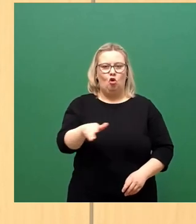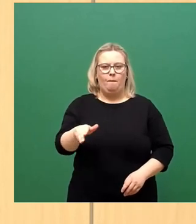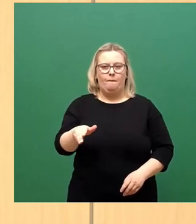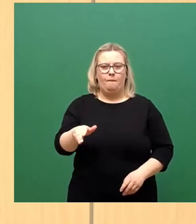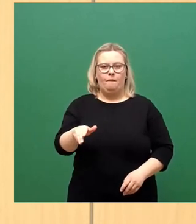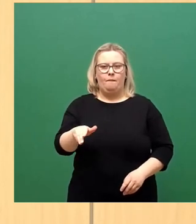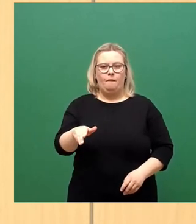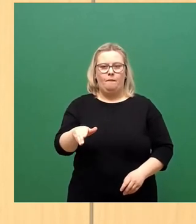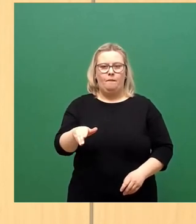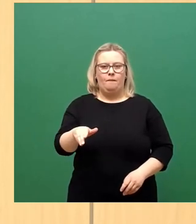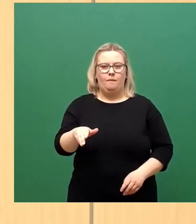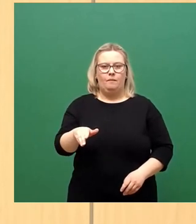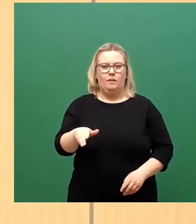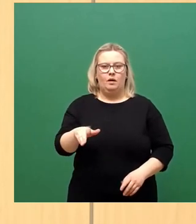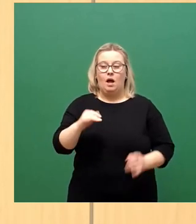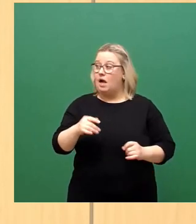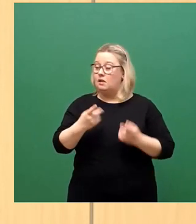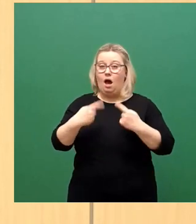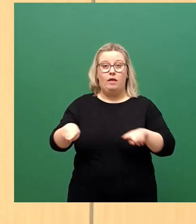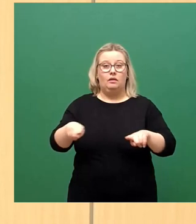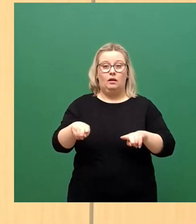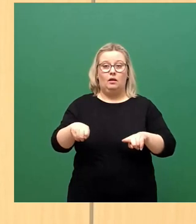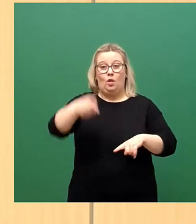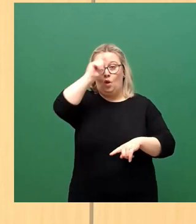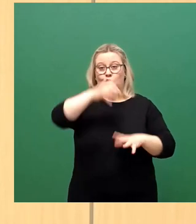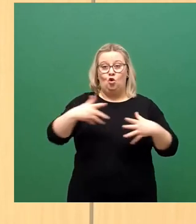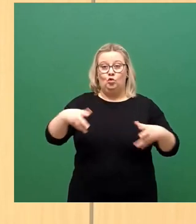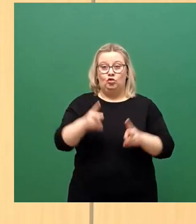verstorben sind, als alle anderen deutschen Großstädte.